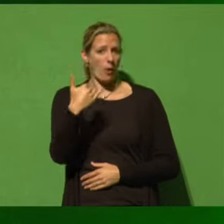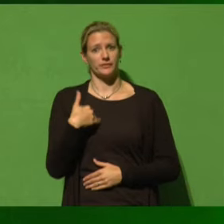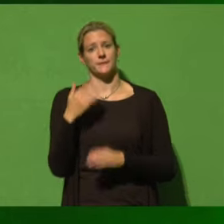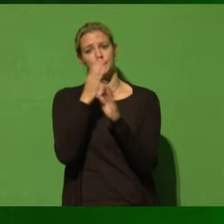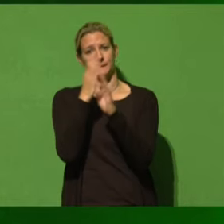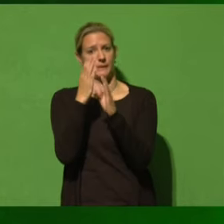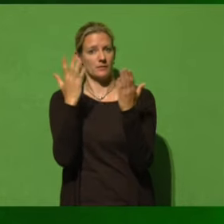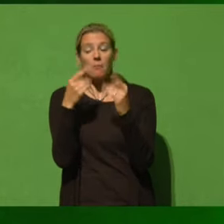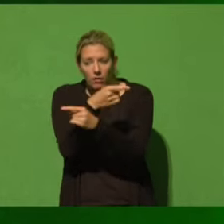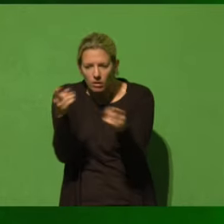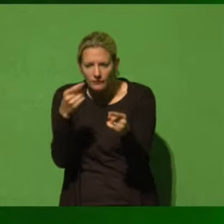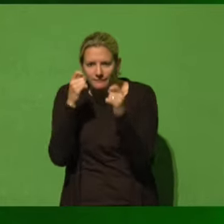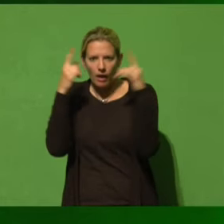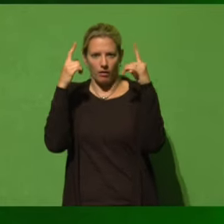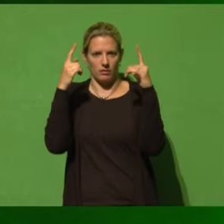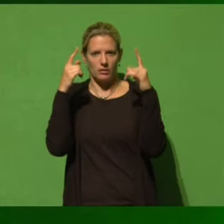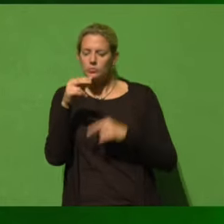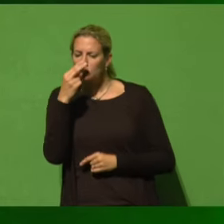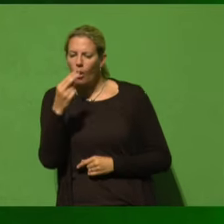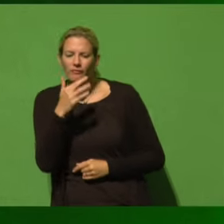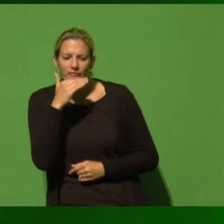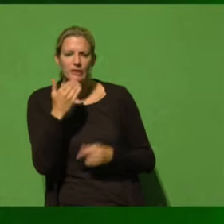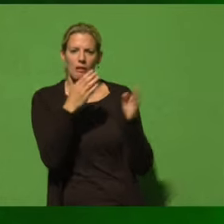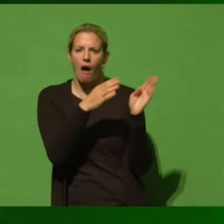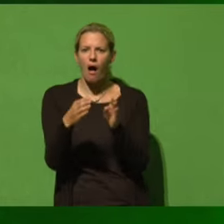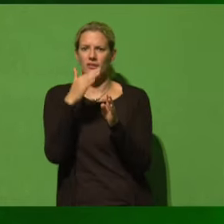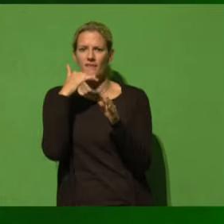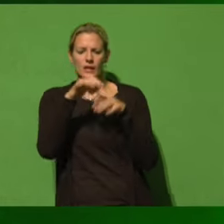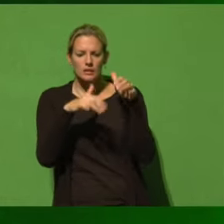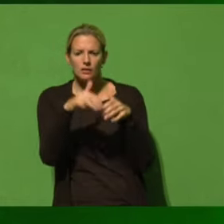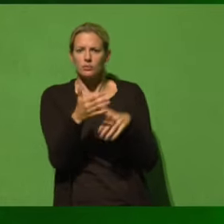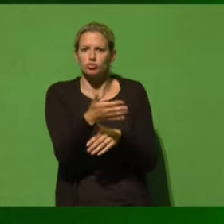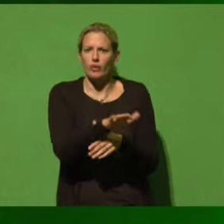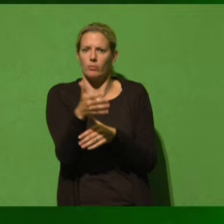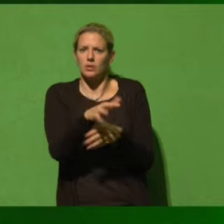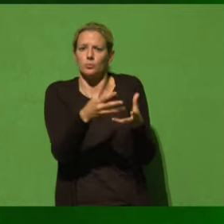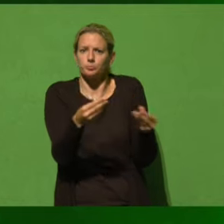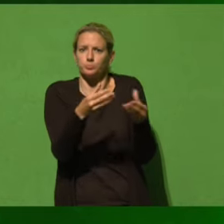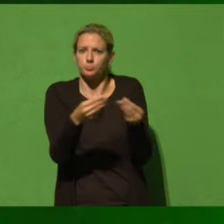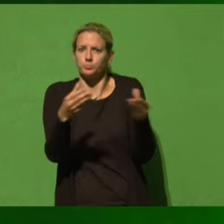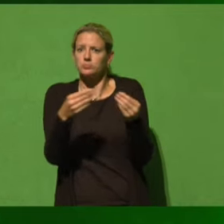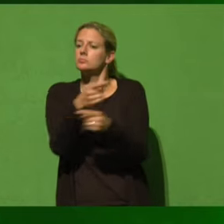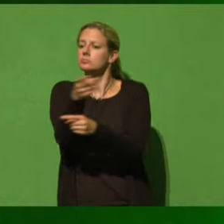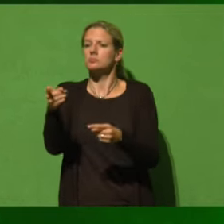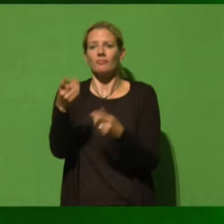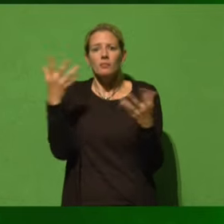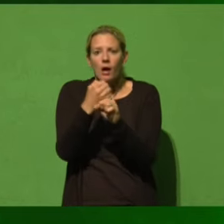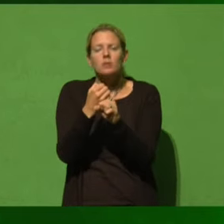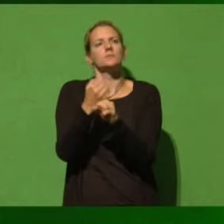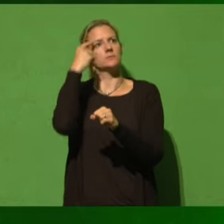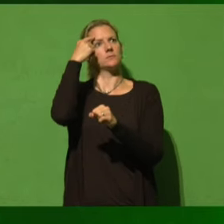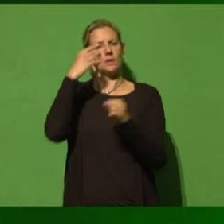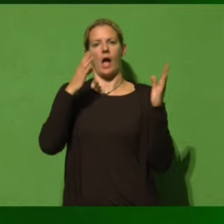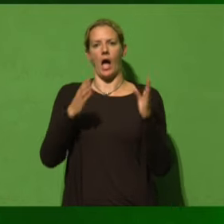ist, die Maßnahme dagegen, ist der Naturschutz. Wir wissen ja alle, es ist relativ bekannt, dass die